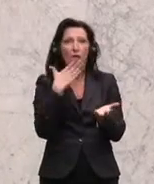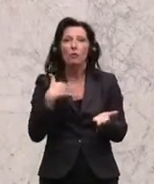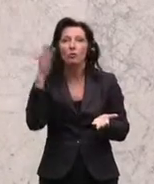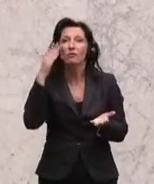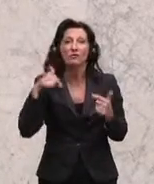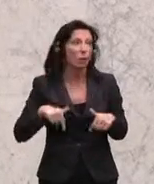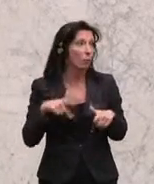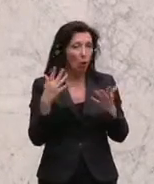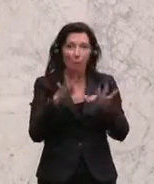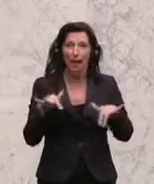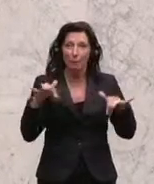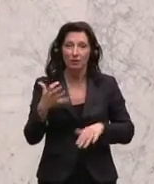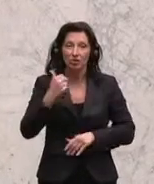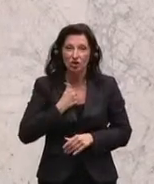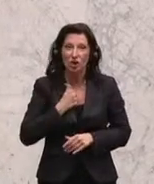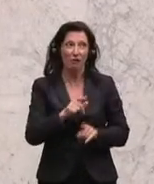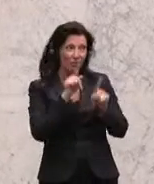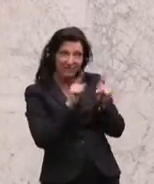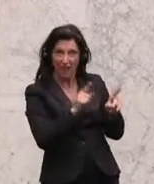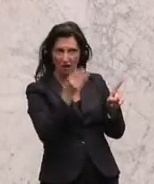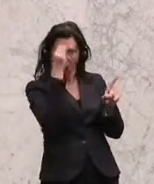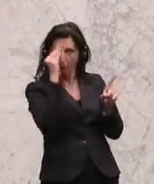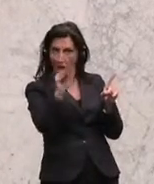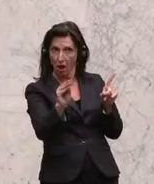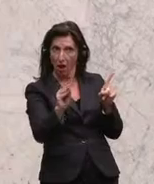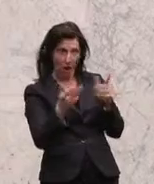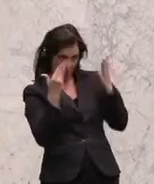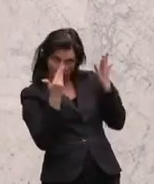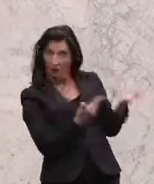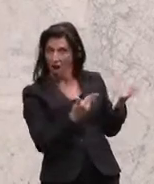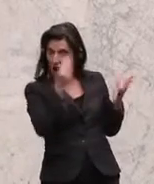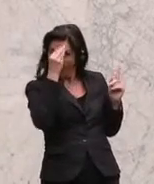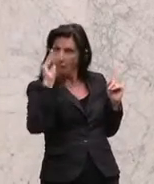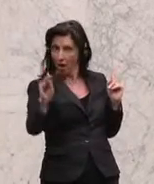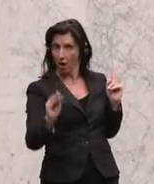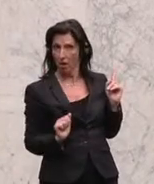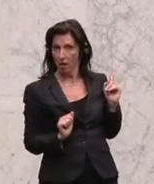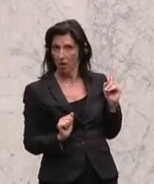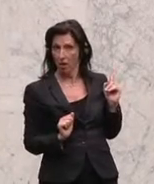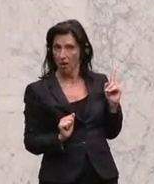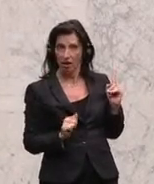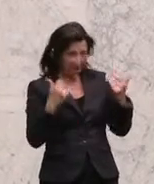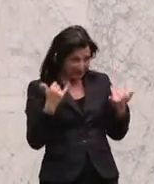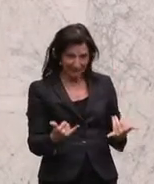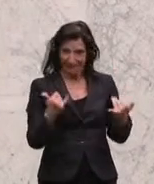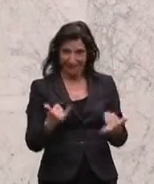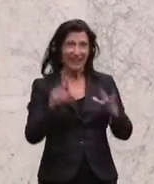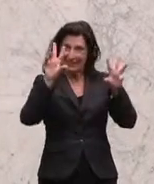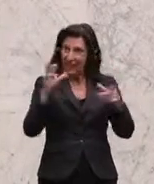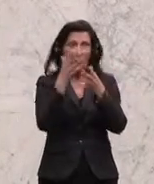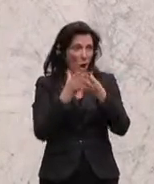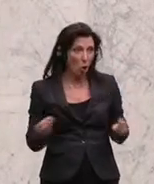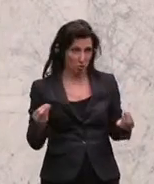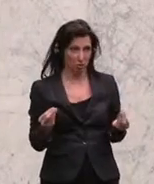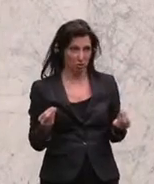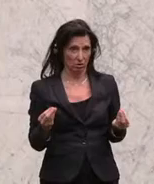im Haus, ernsthaft, diesen Appell, dass wir jetzt an diese Fragen herangehen und sie auch lösen. Und